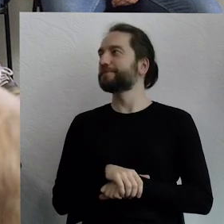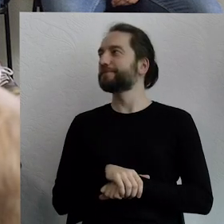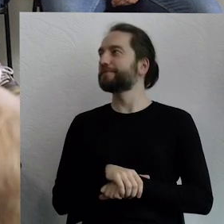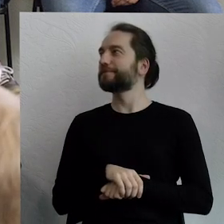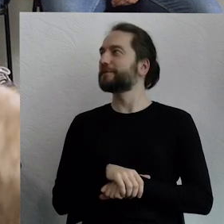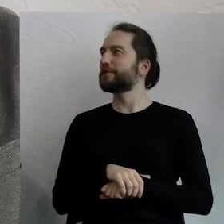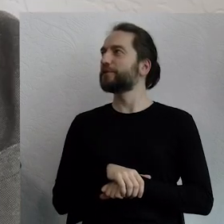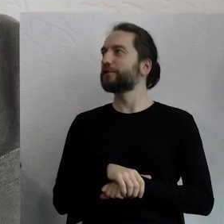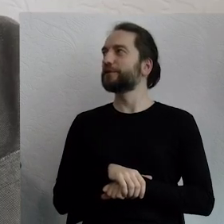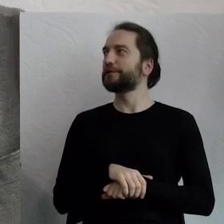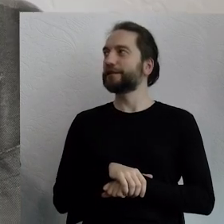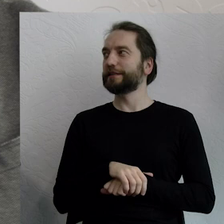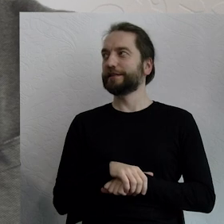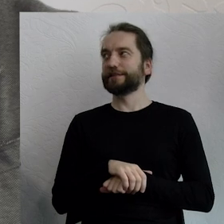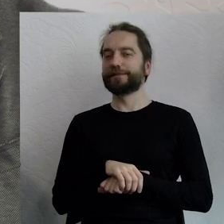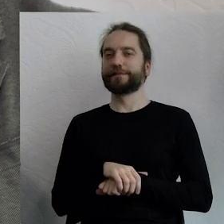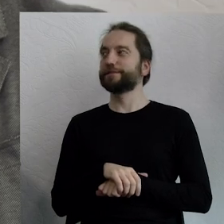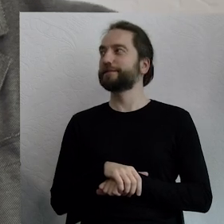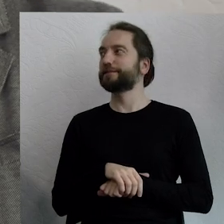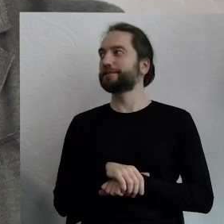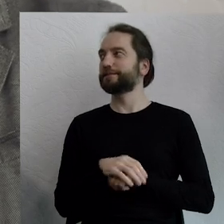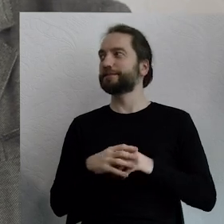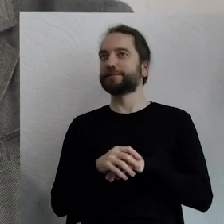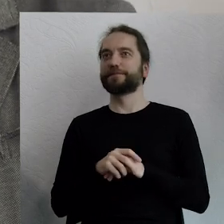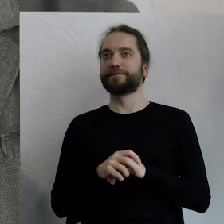Ja go nie rozumiem, mam nadzieję, że dowiem się więcej.